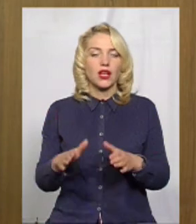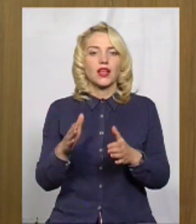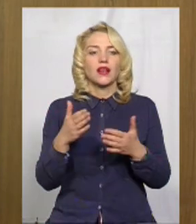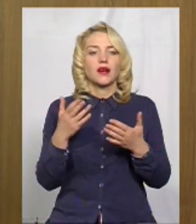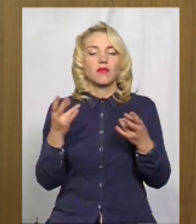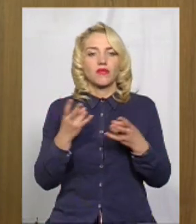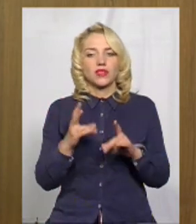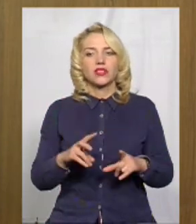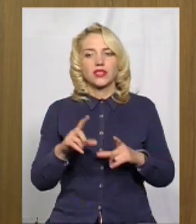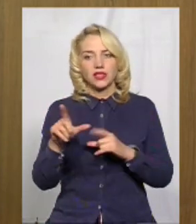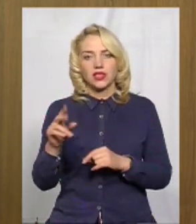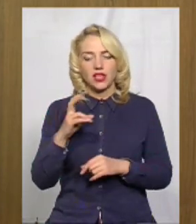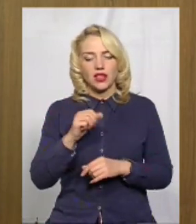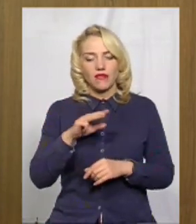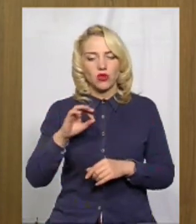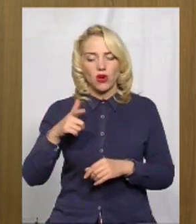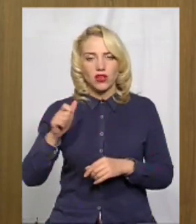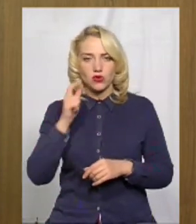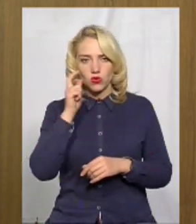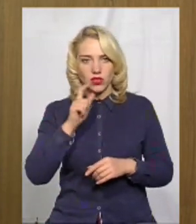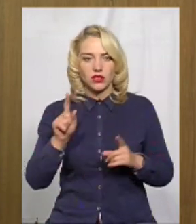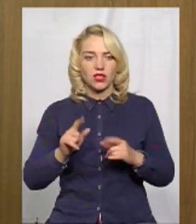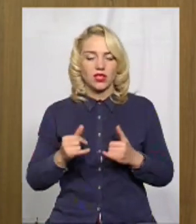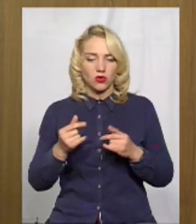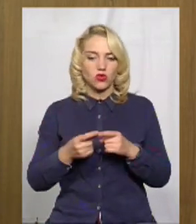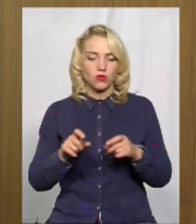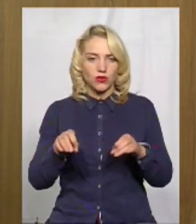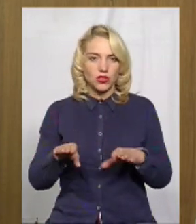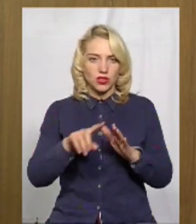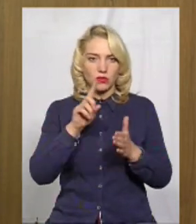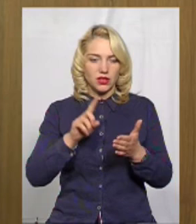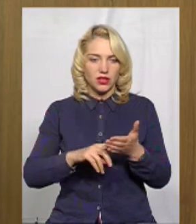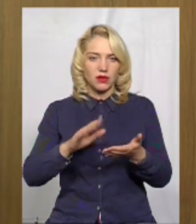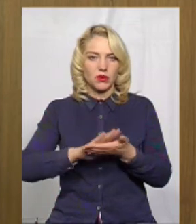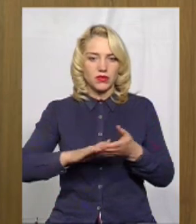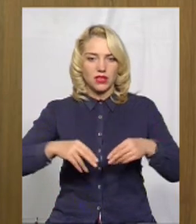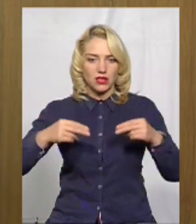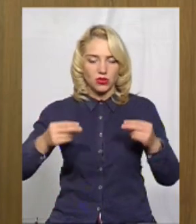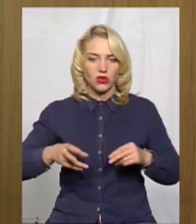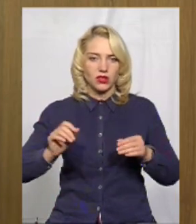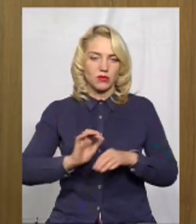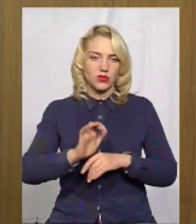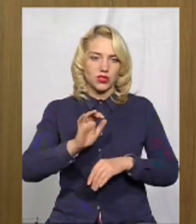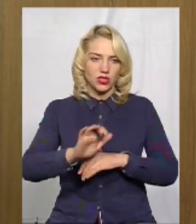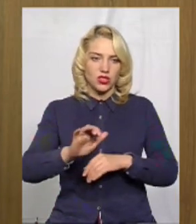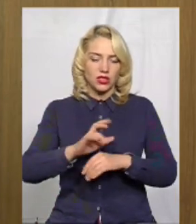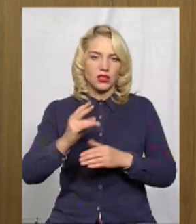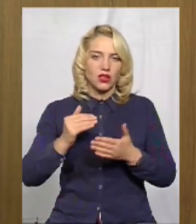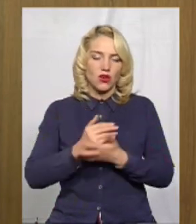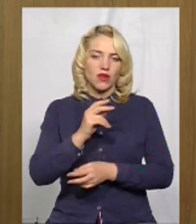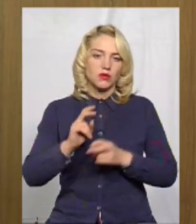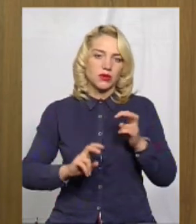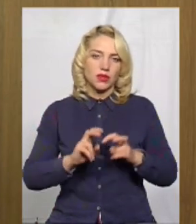їхати в НАК «Нафтогаз України» для того, щоб вирішити питання підписання договору на постачання на нове підприємство